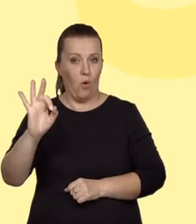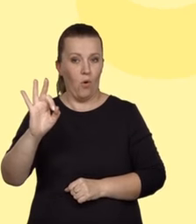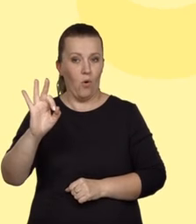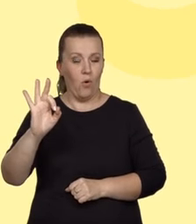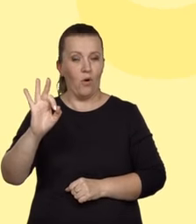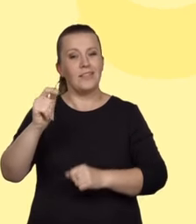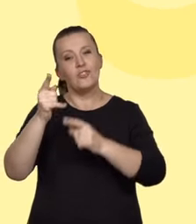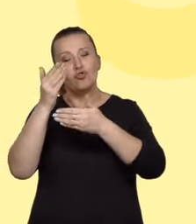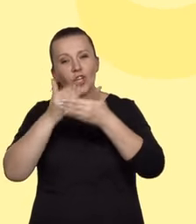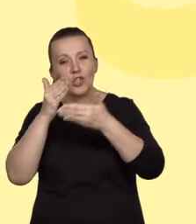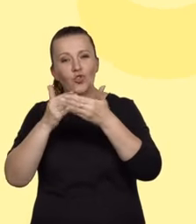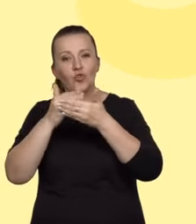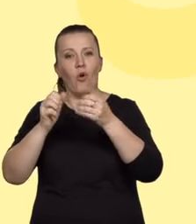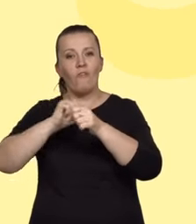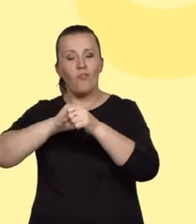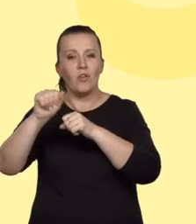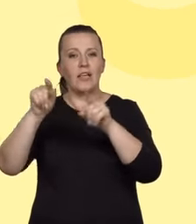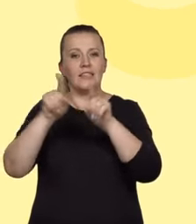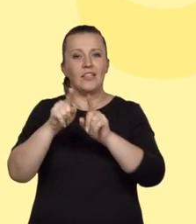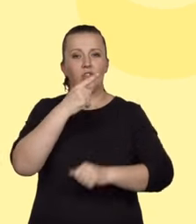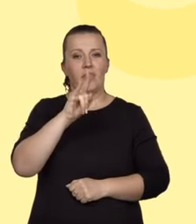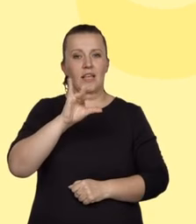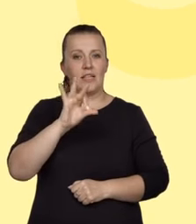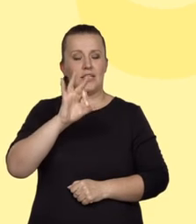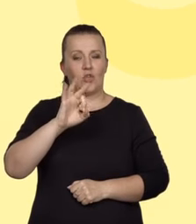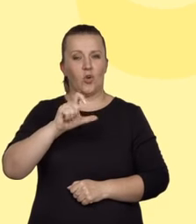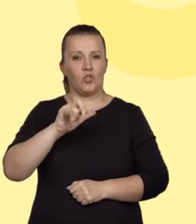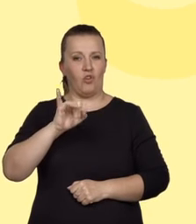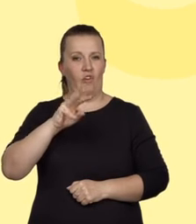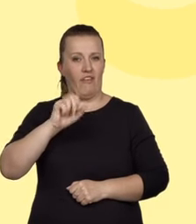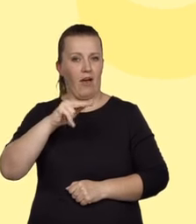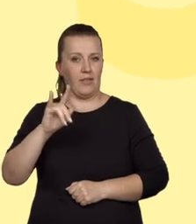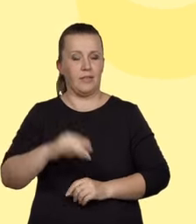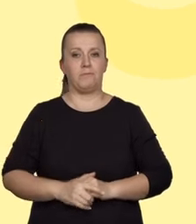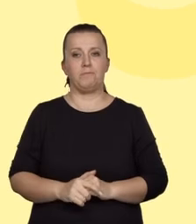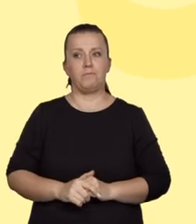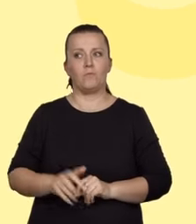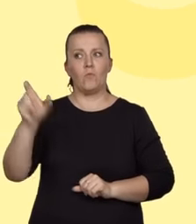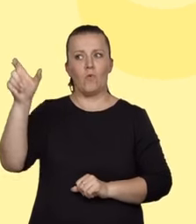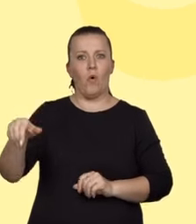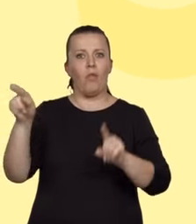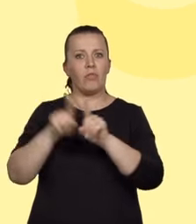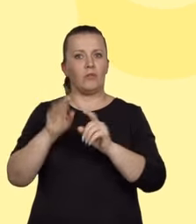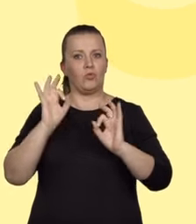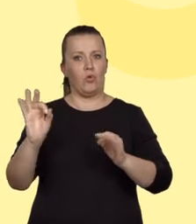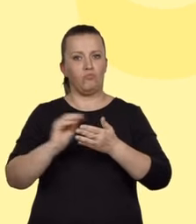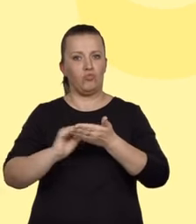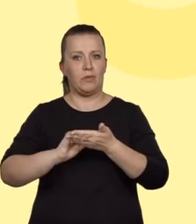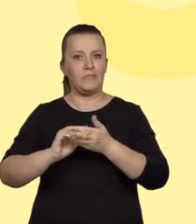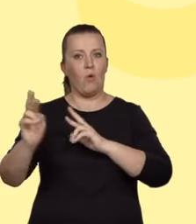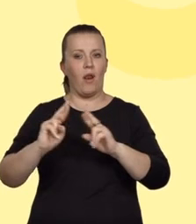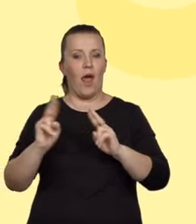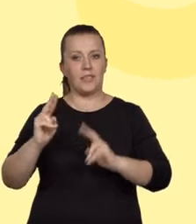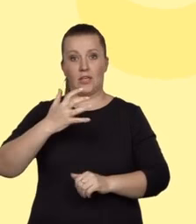przynajmniej częściowo występuje w formie zdysocjowanej. Zdający również poprawnie napisał równanie reakcji utleniania.